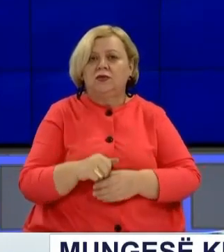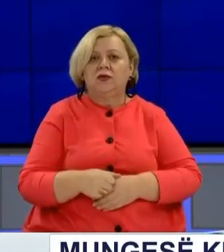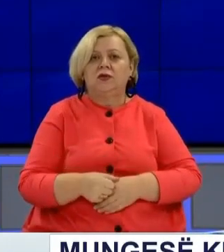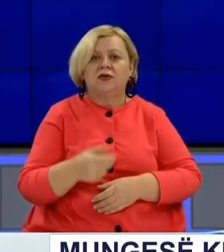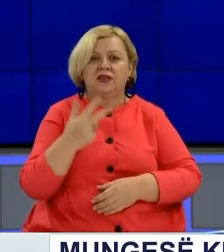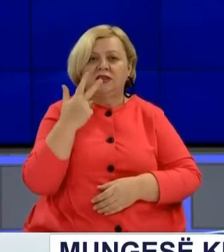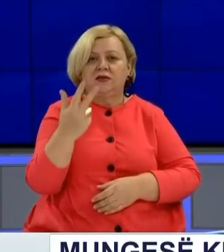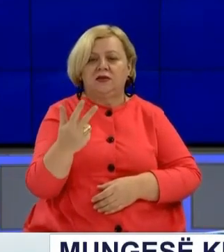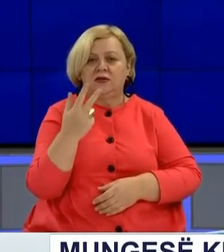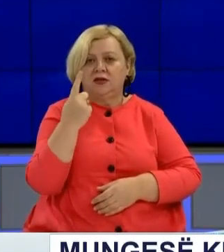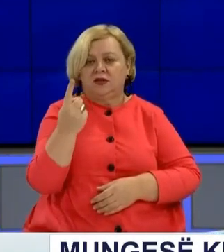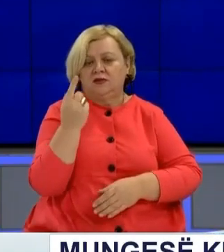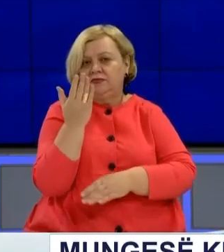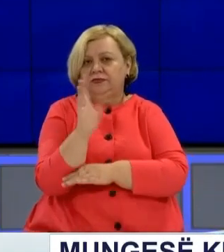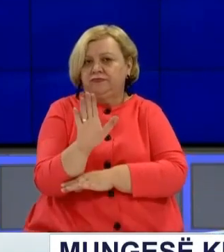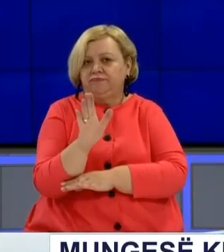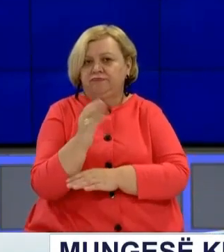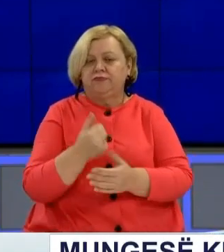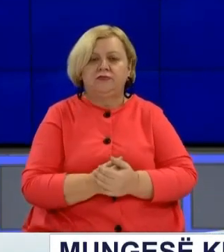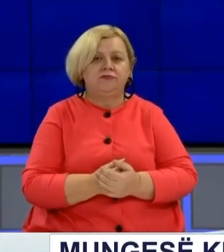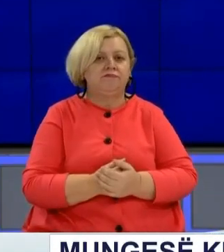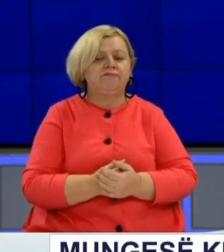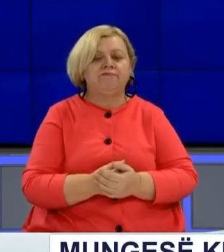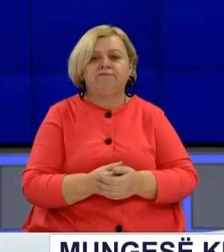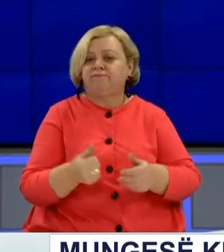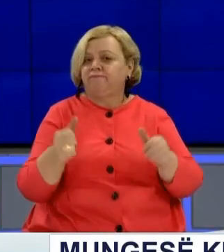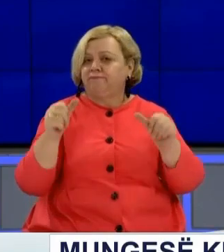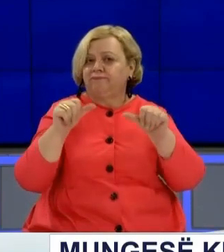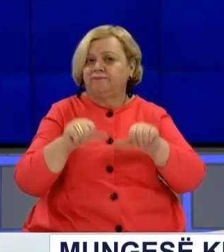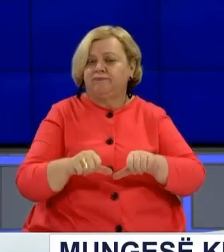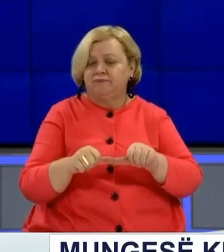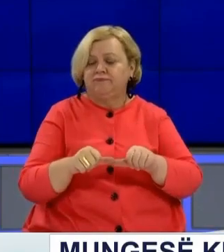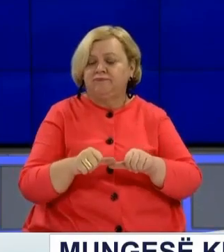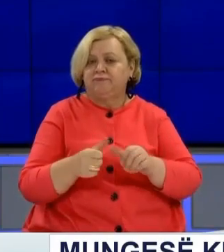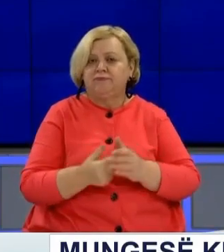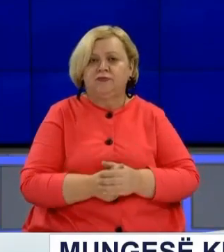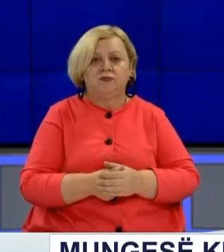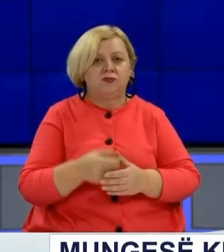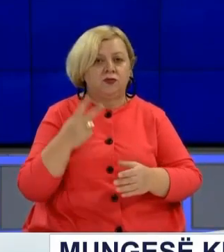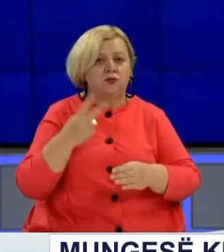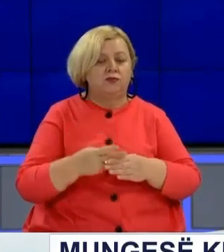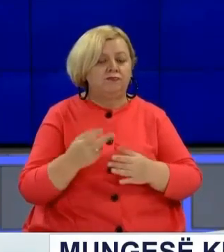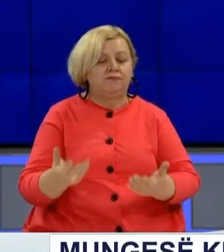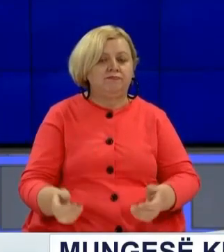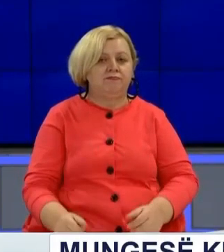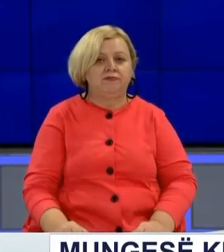vetëm 31 deputet, e që si pasoj ka dështuar të miratohët për të dytë nëherë.